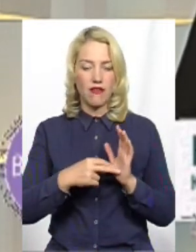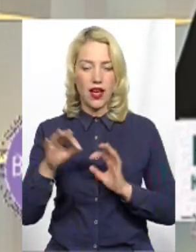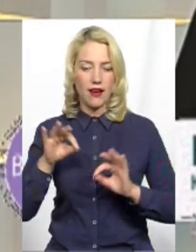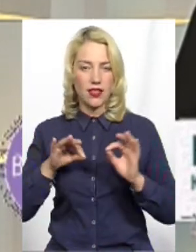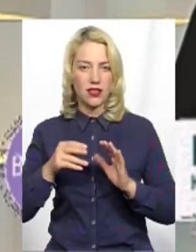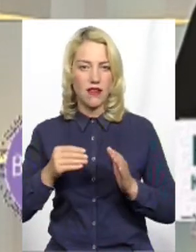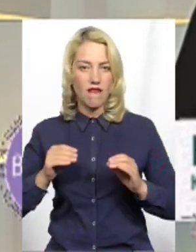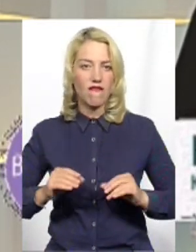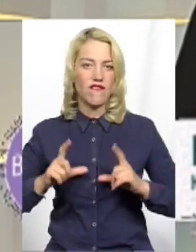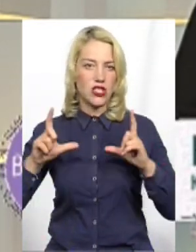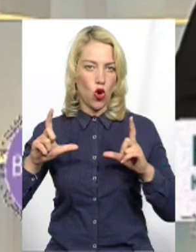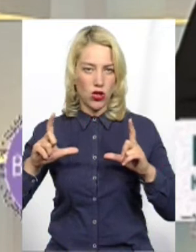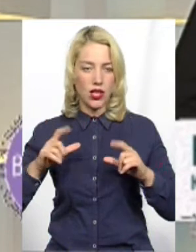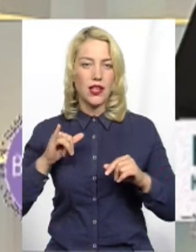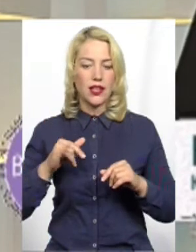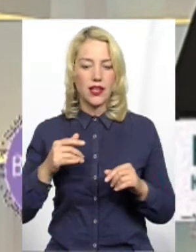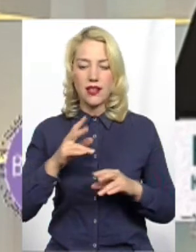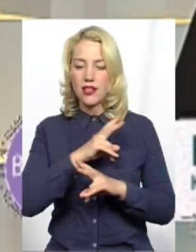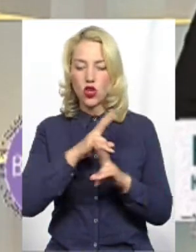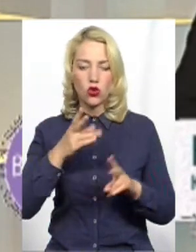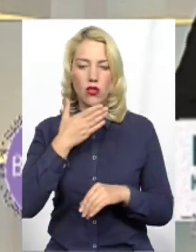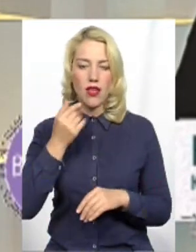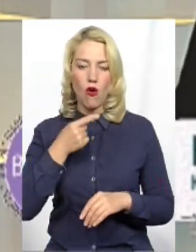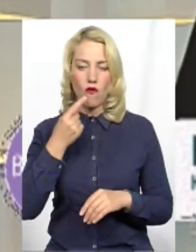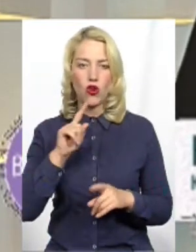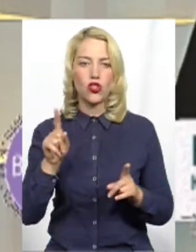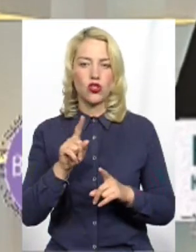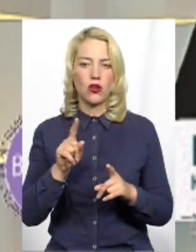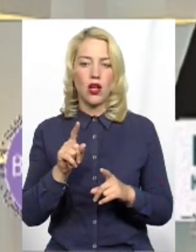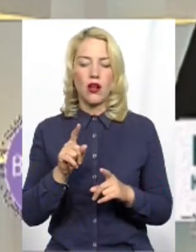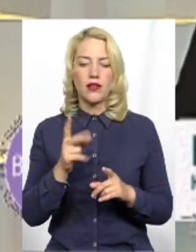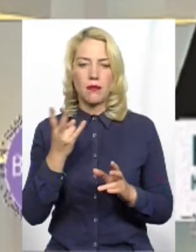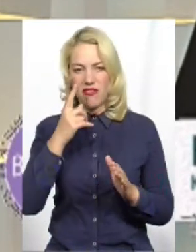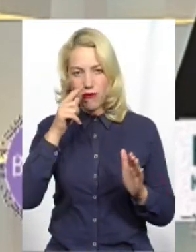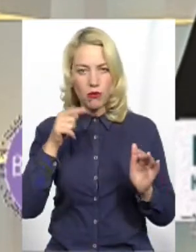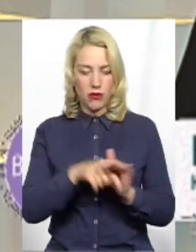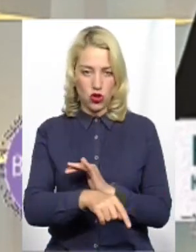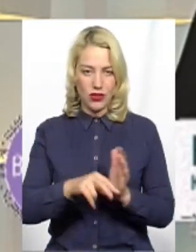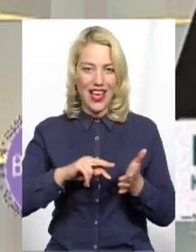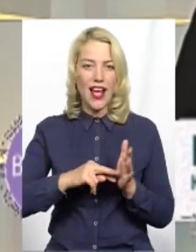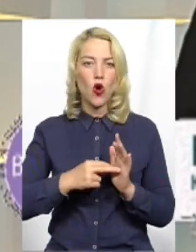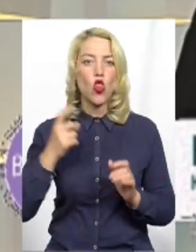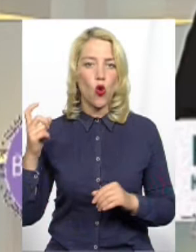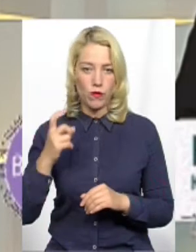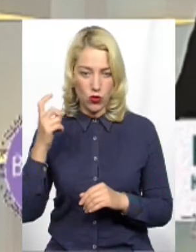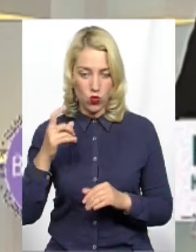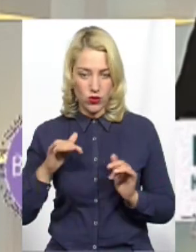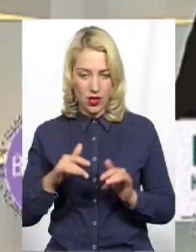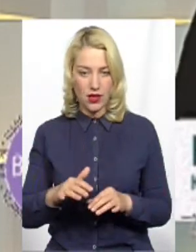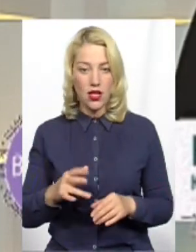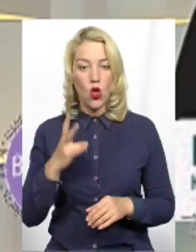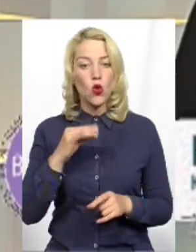І ніхто не каже про те, що треба вмішуватись в економічну діяльність банків і таке інше. Але це повинно реалюватися